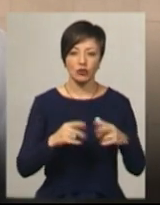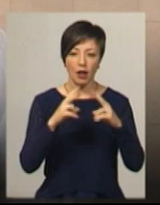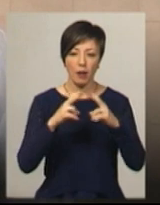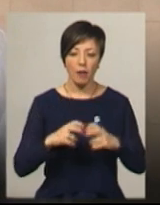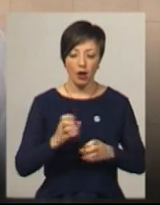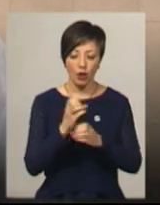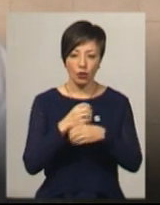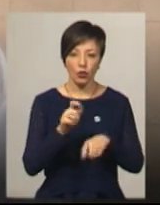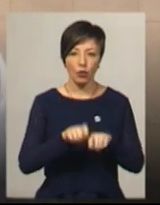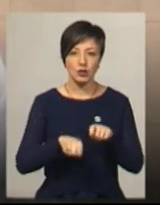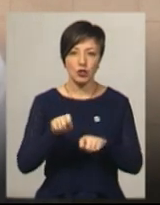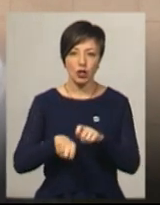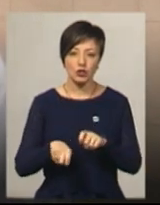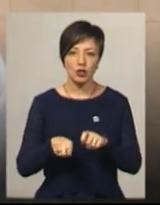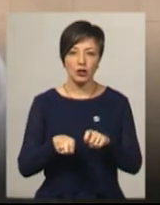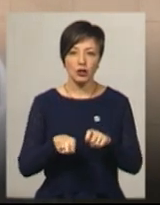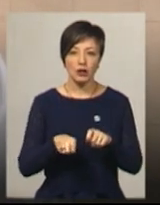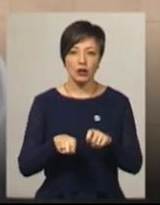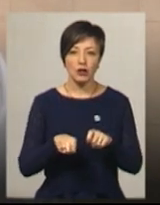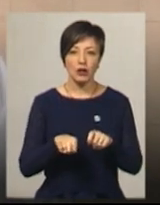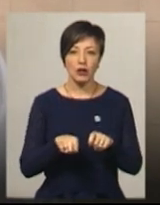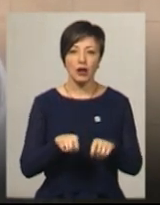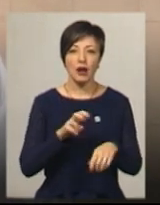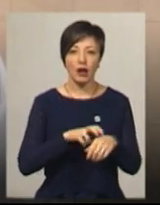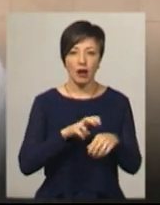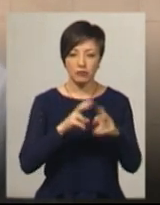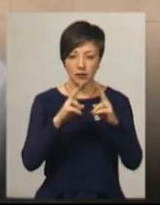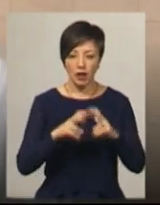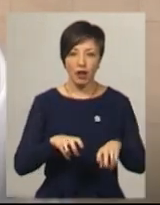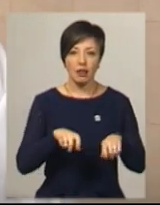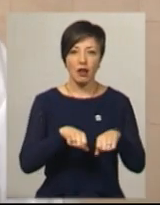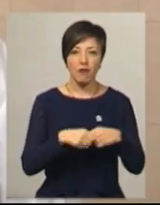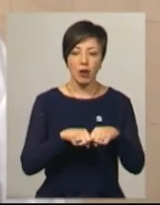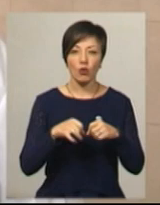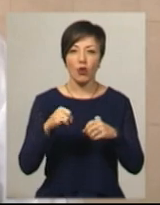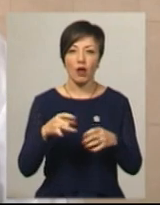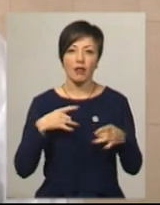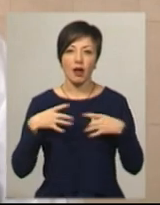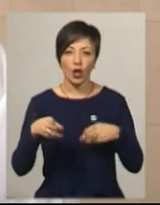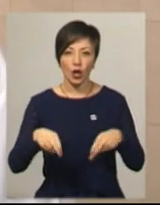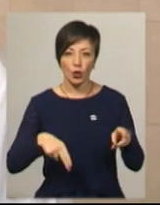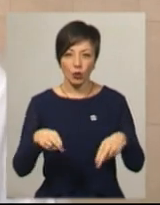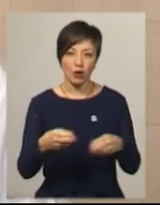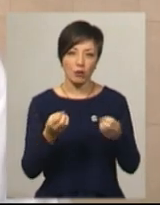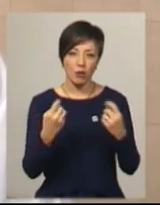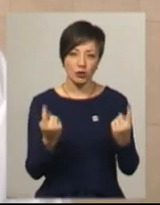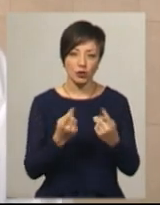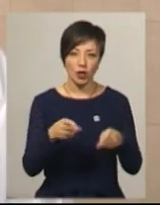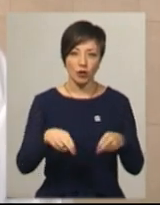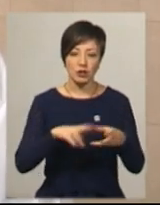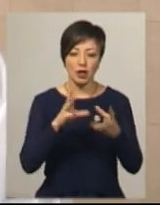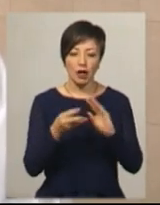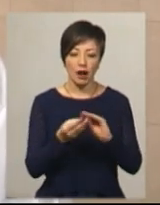обстеження, огляди вузьких фахівців, травматолога, нейрохірурга, хірурга, загальні